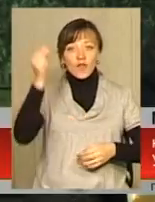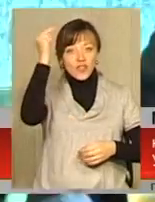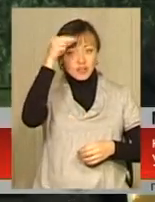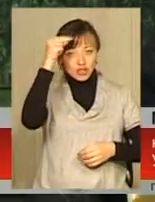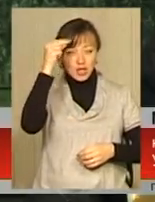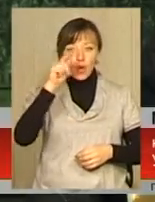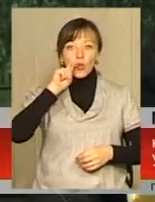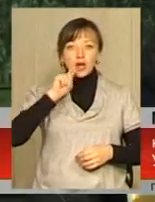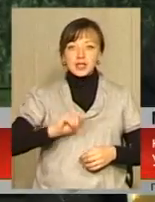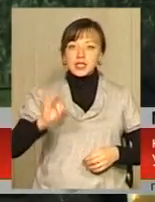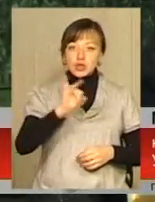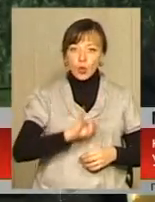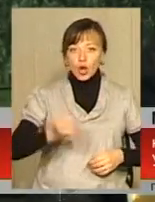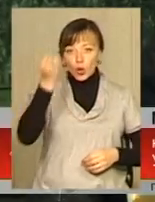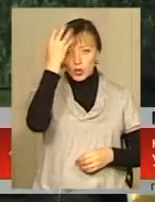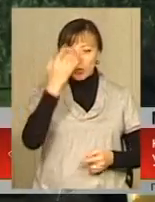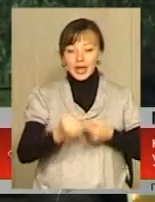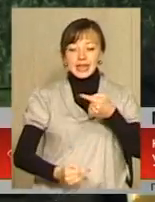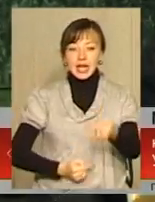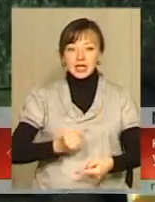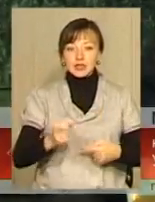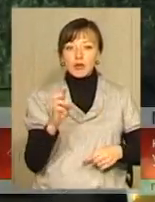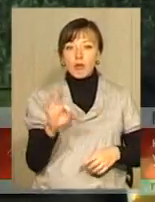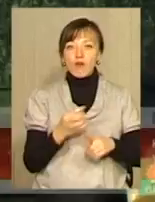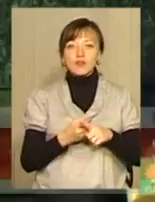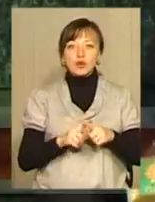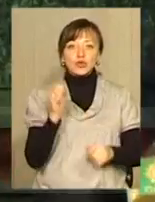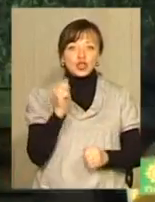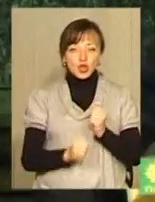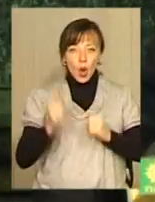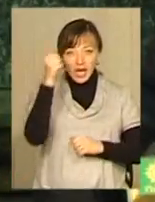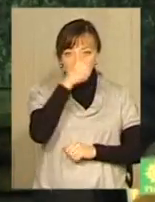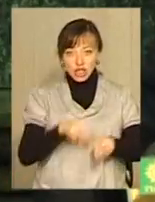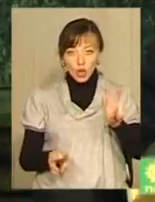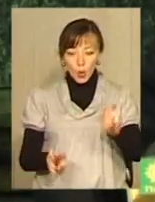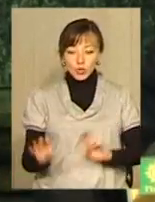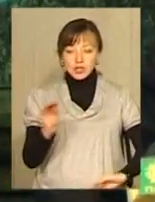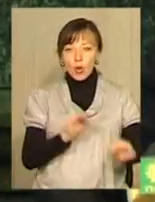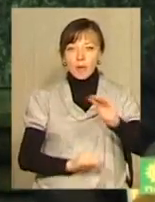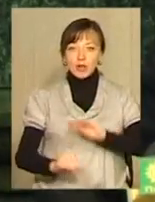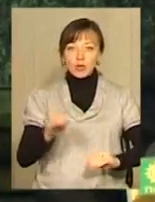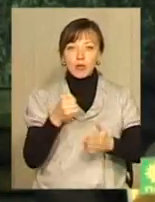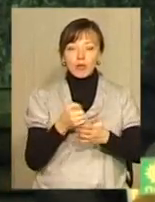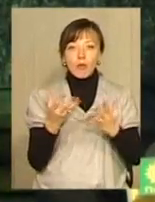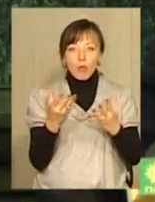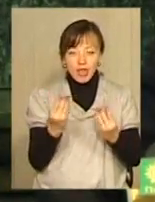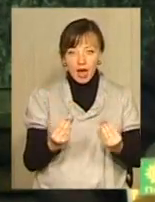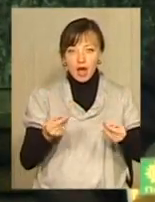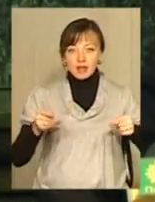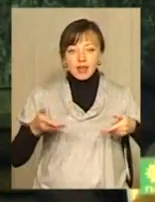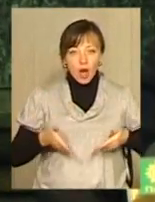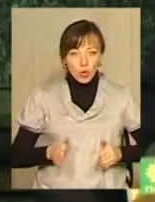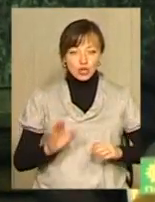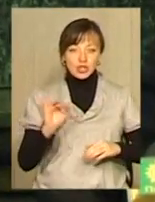української історії, культури, традиції. Бо в цьому щорічнику скомпоновано по днях народження і